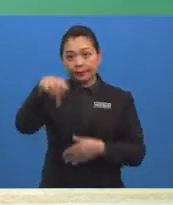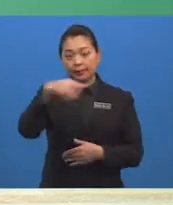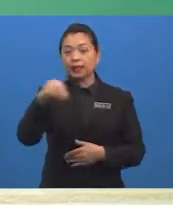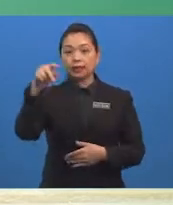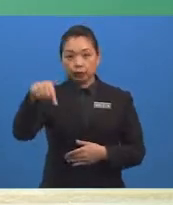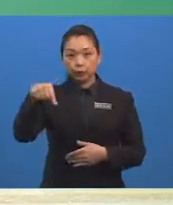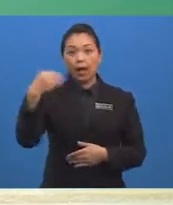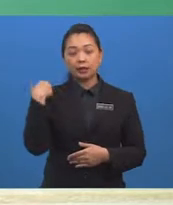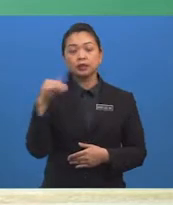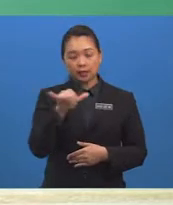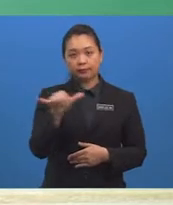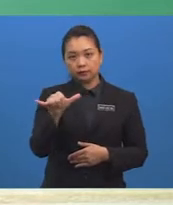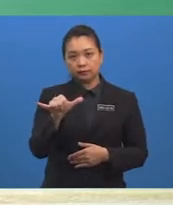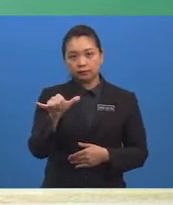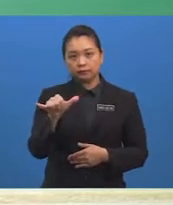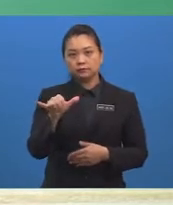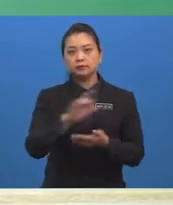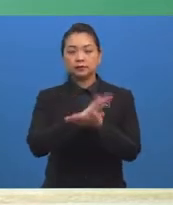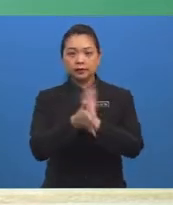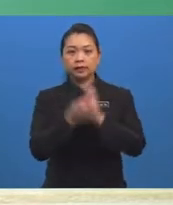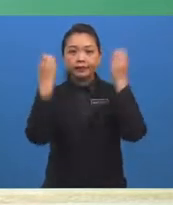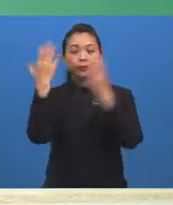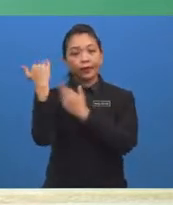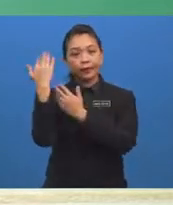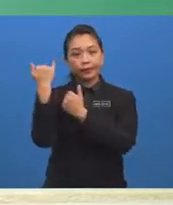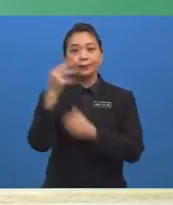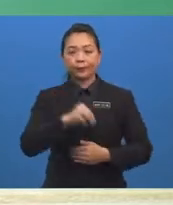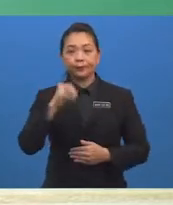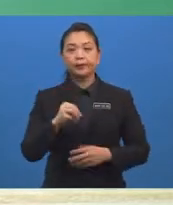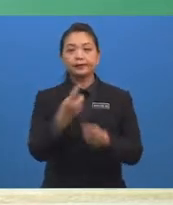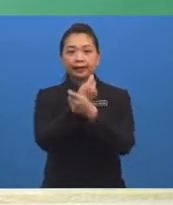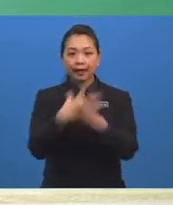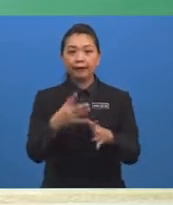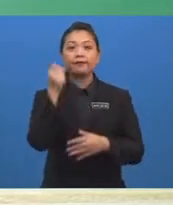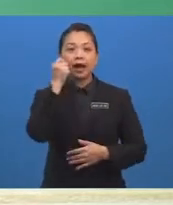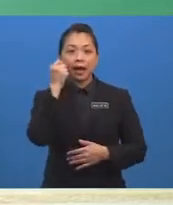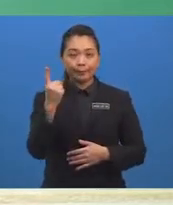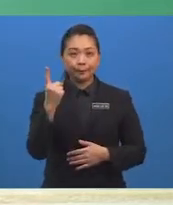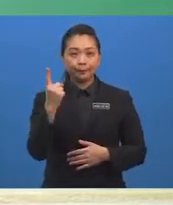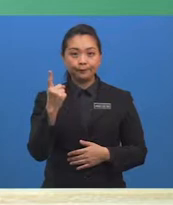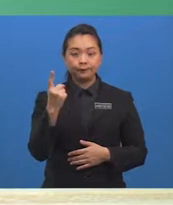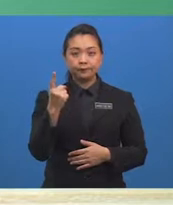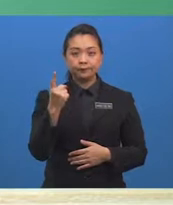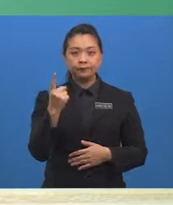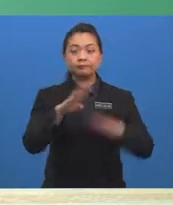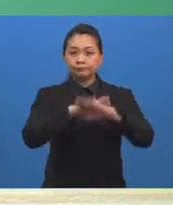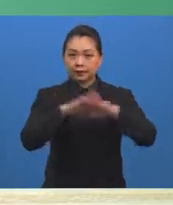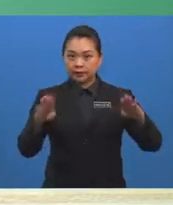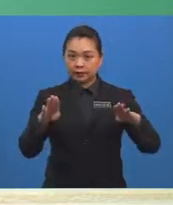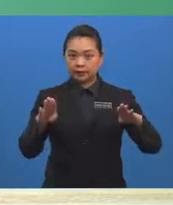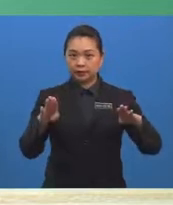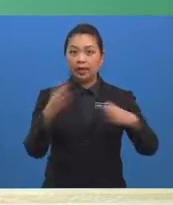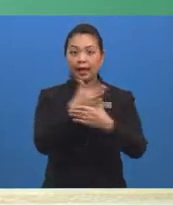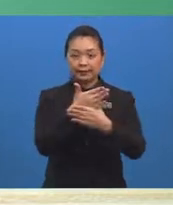Jadi, cikgu harap murid-murid telah memahami perbezaan antara peristiwa